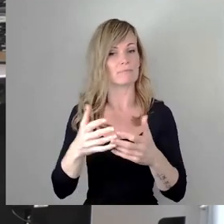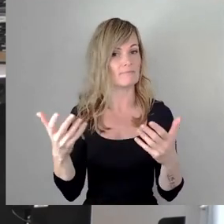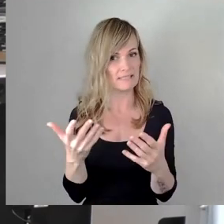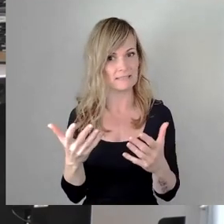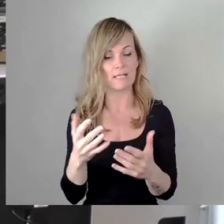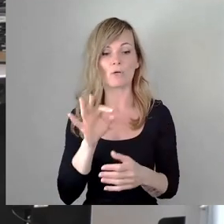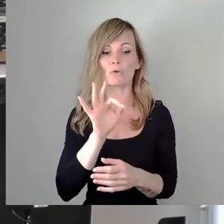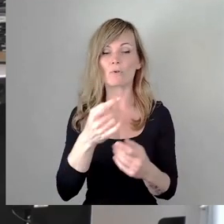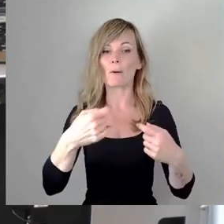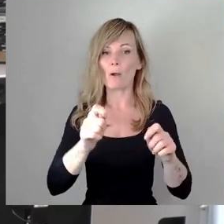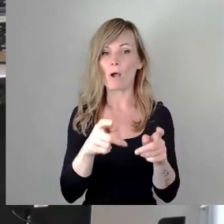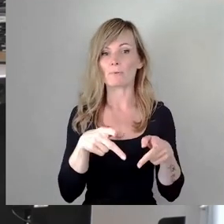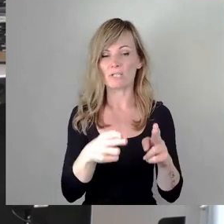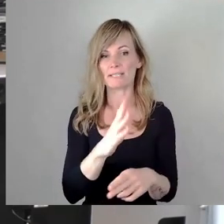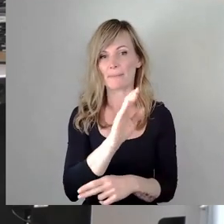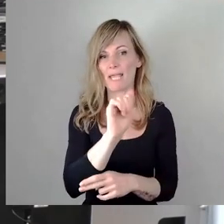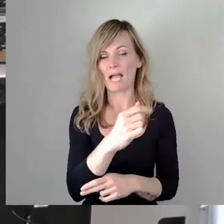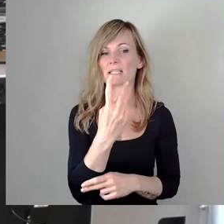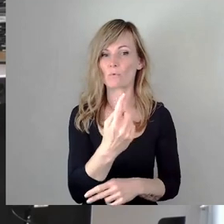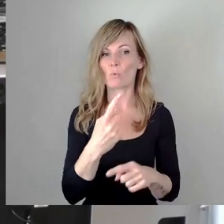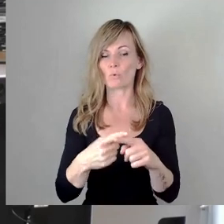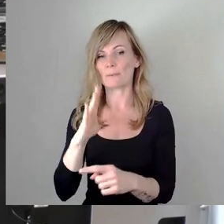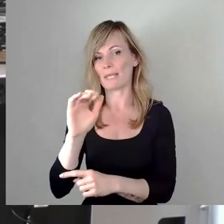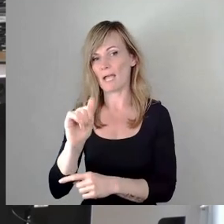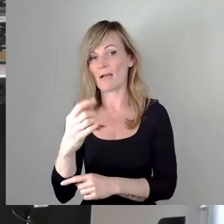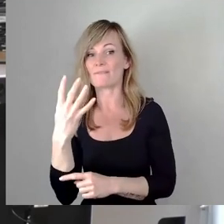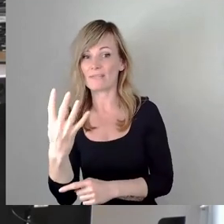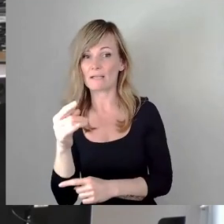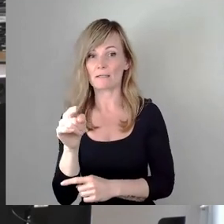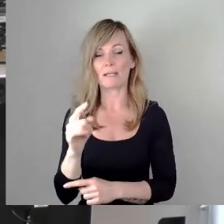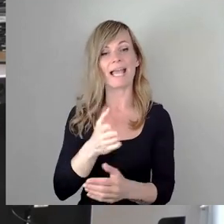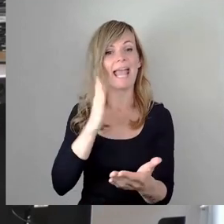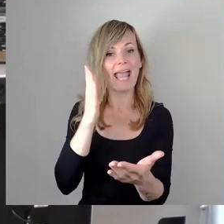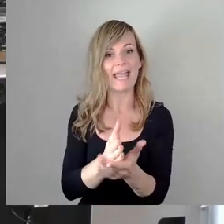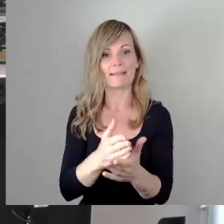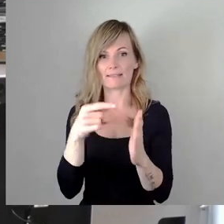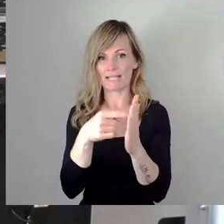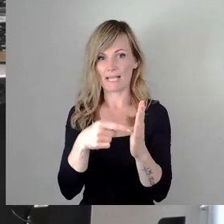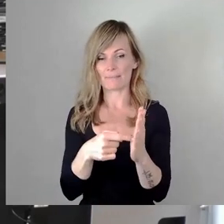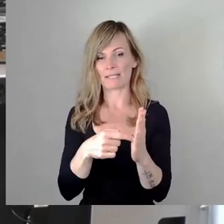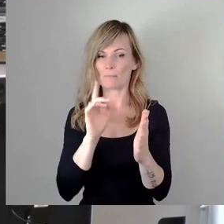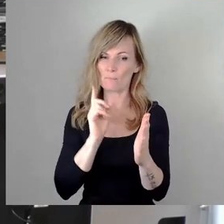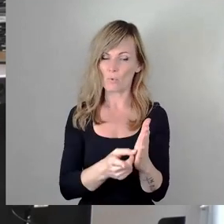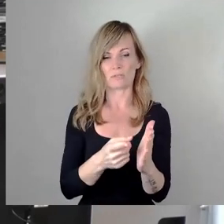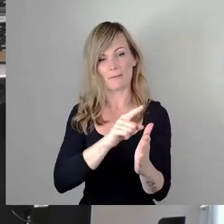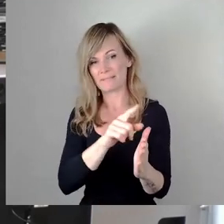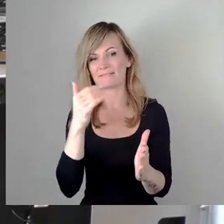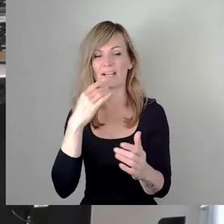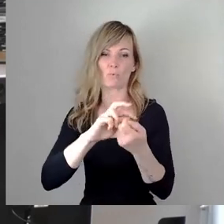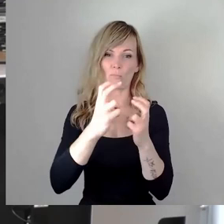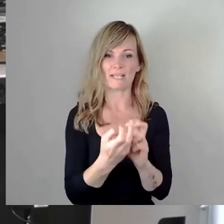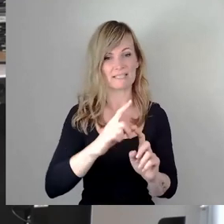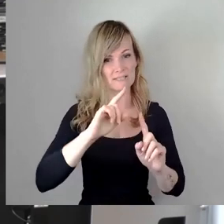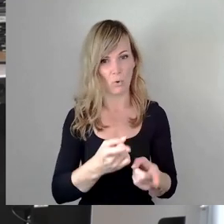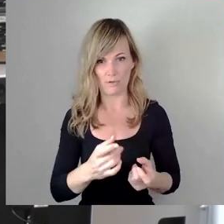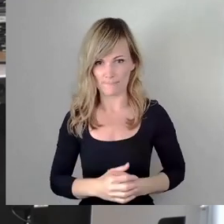BA2 und BA4 einen Endtermin gibt, bis wann das umgesetzt werden soll. Das ist übrigens noch in der